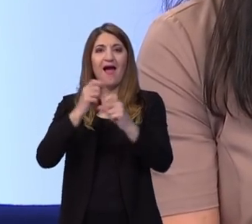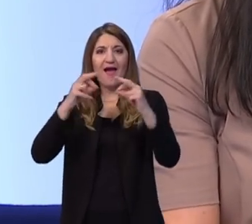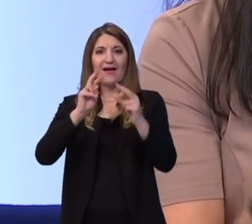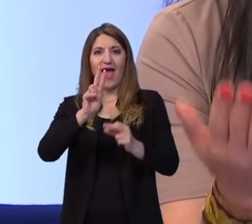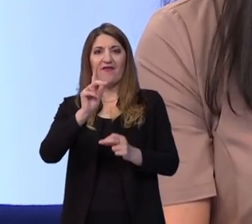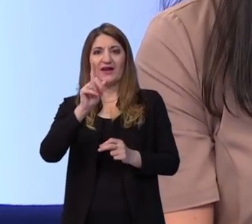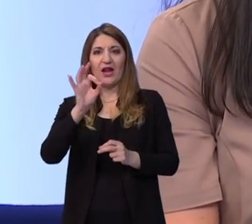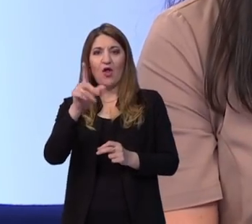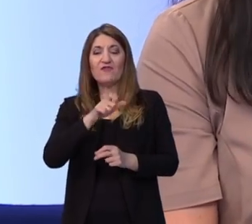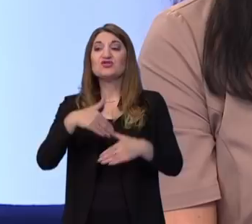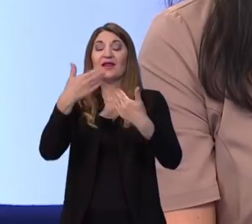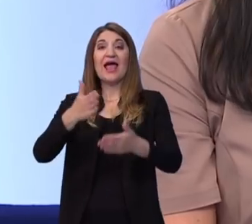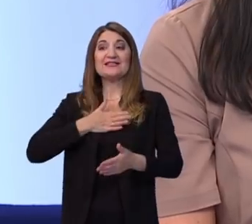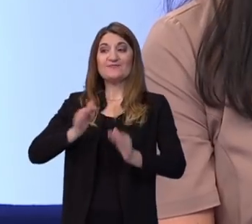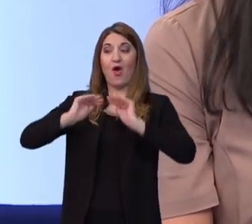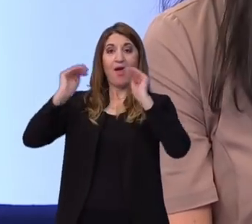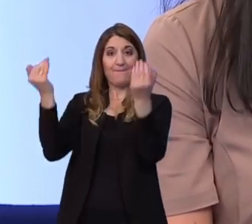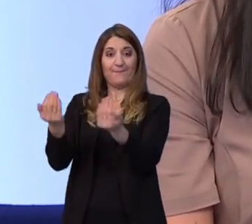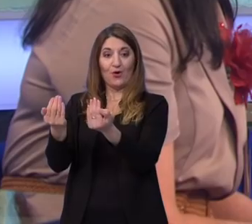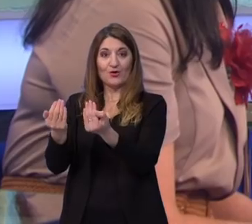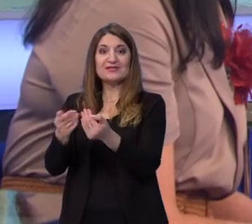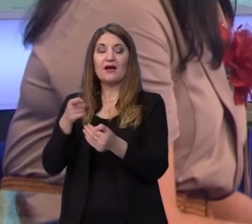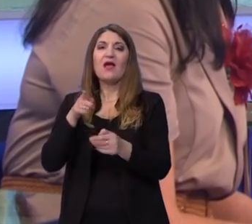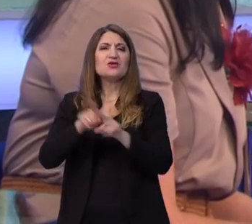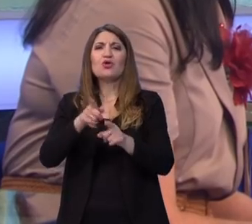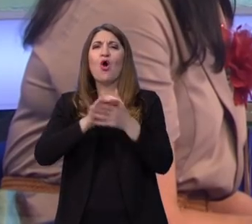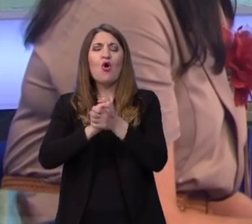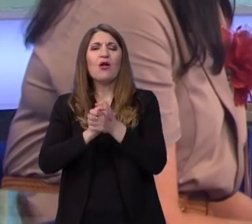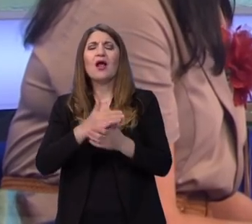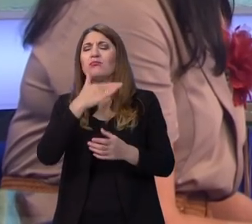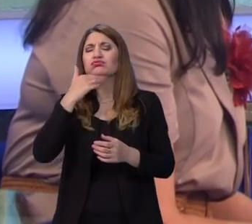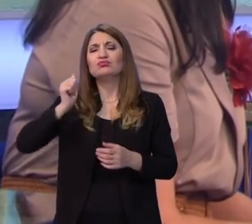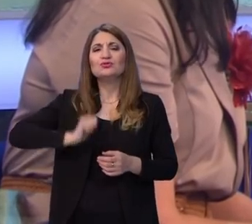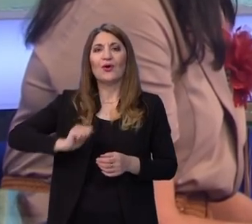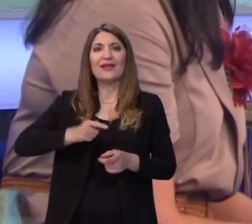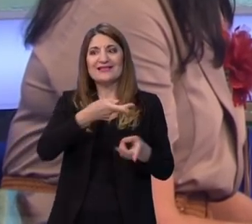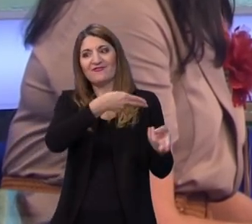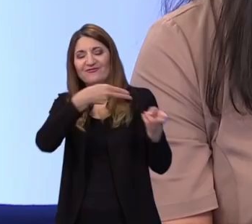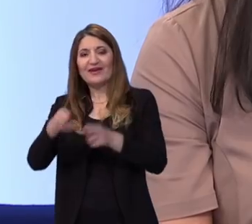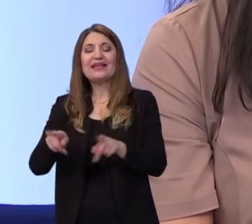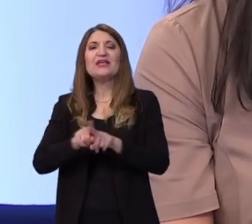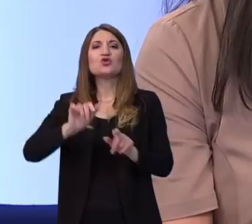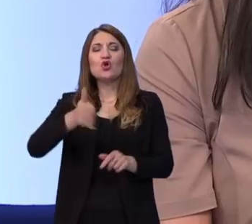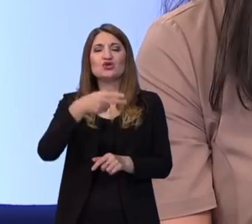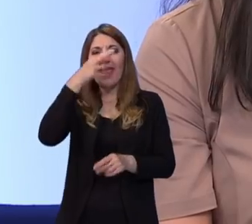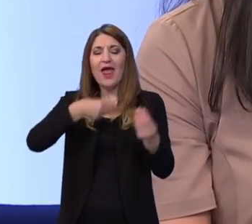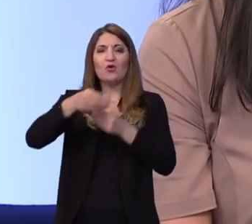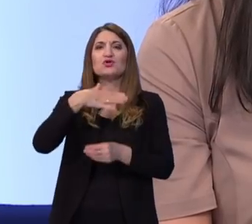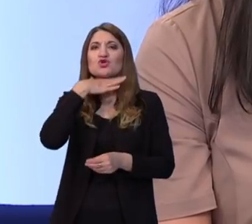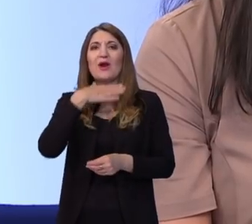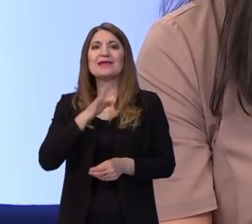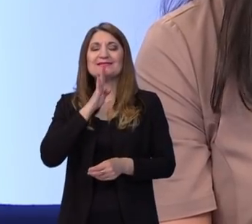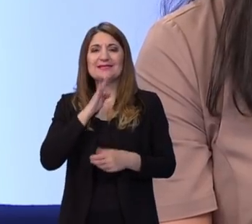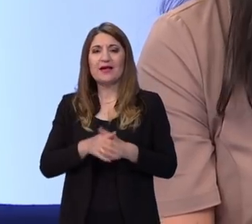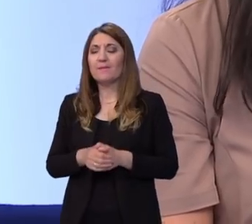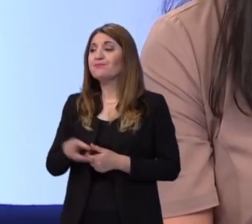svoj prostor. Kolega također poduzima abnormalne napore da bi se vratili. I tu nam je još ekonomska škola Sisačka. Upisi